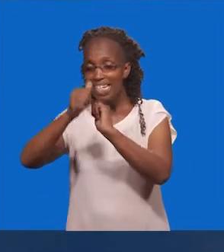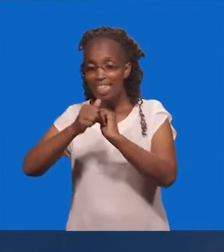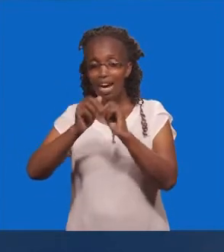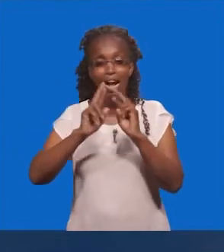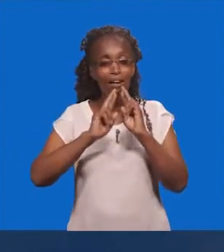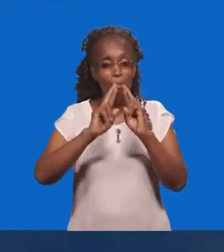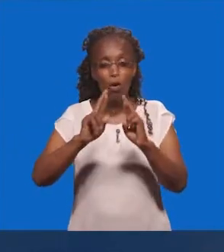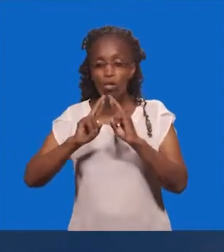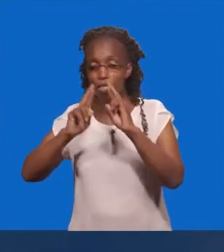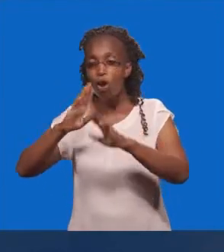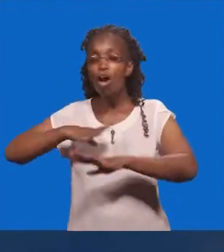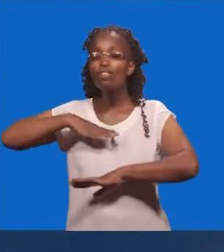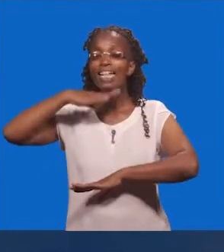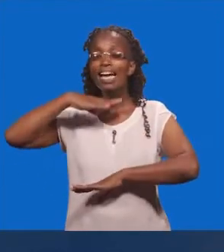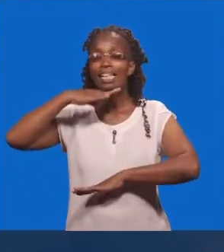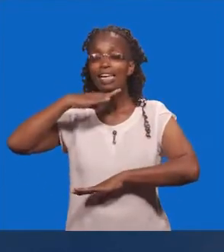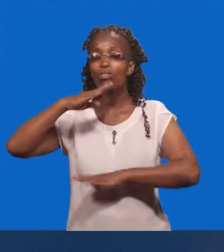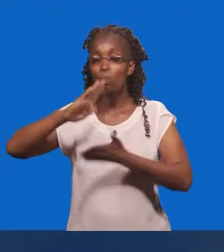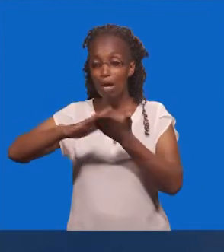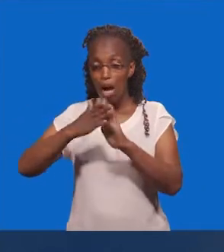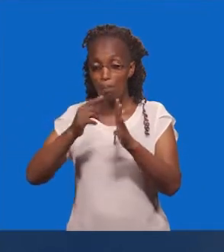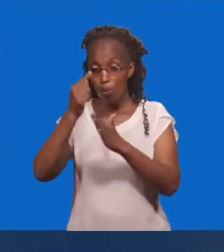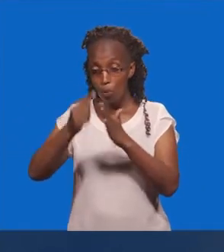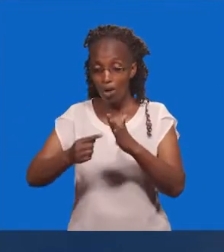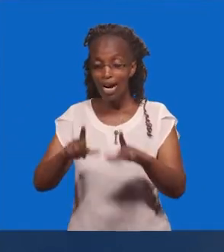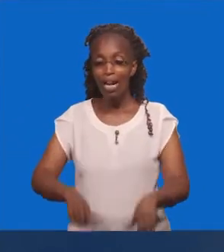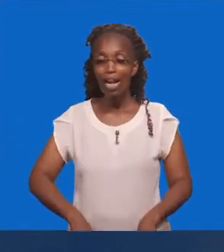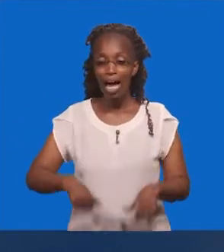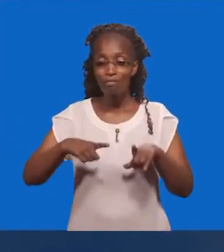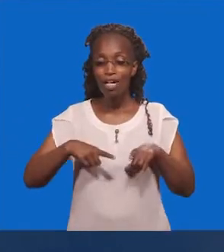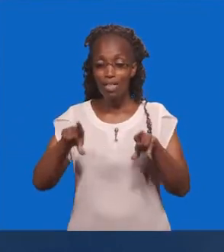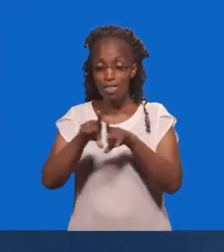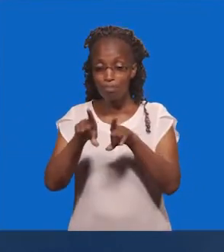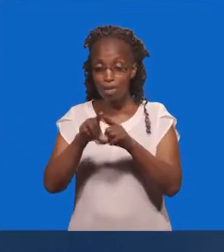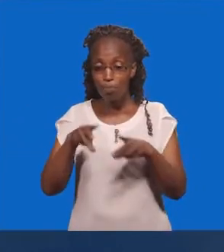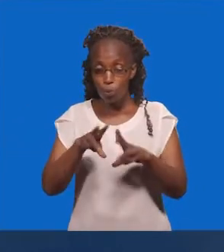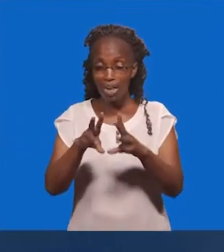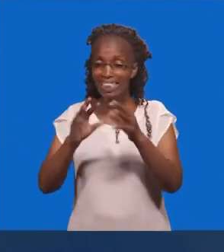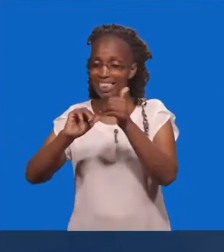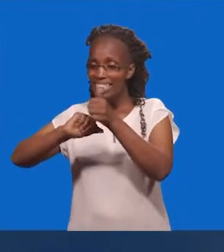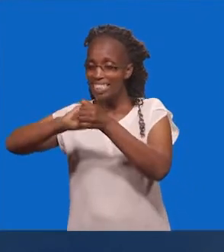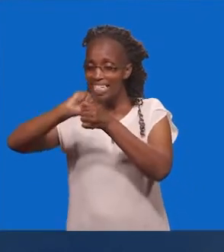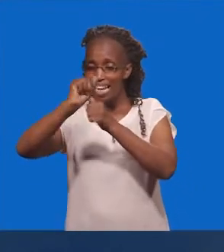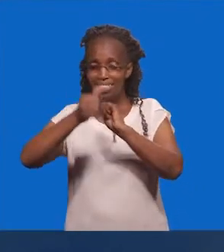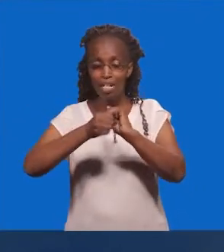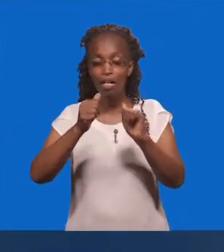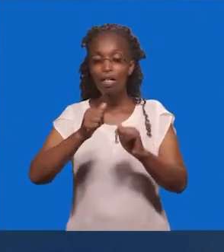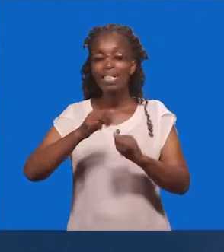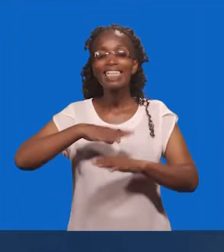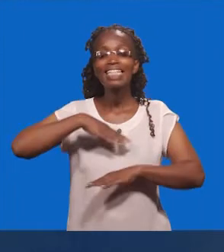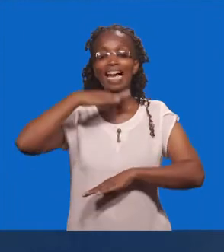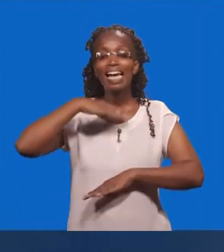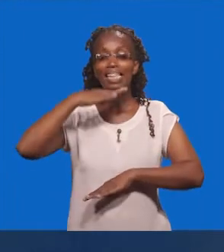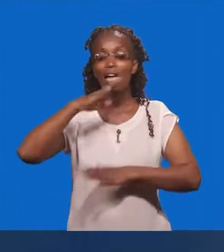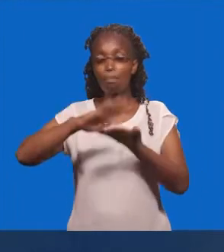Kifo Ikawa Ni Ripoti Ya Uhai Kama Vile Iliweza Kupindua Kifo Ikawa Sasa